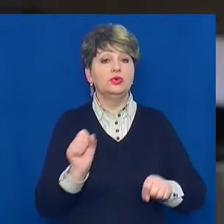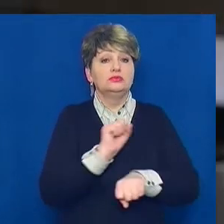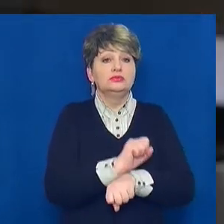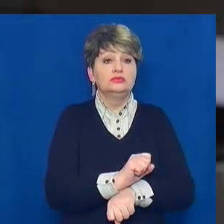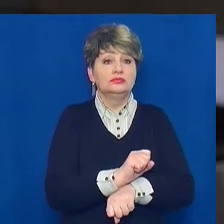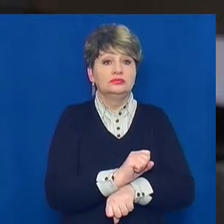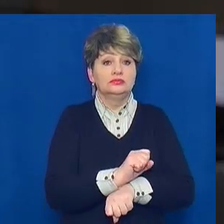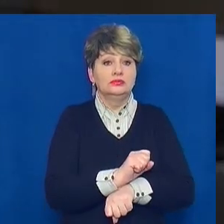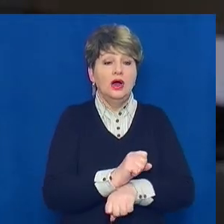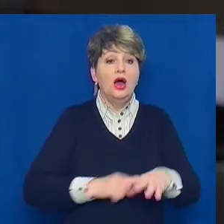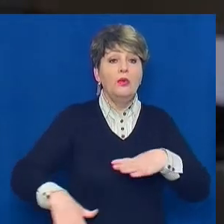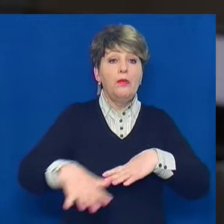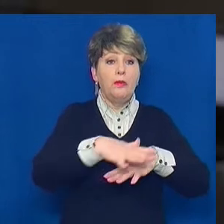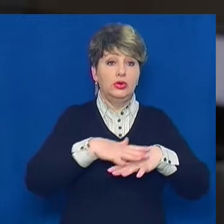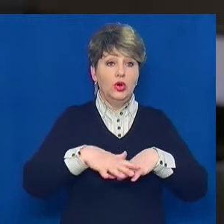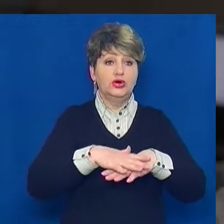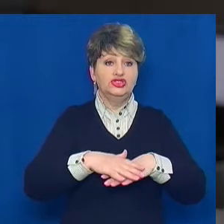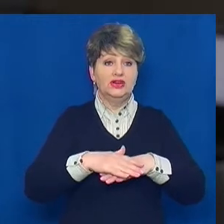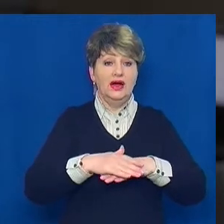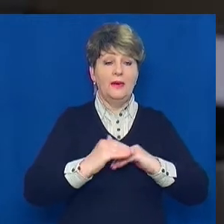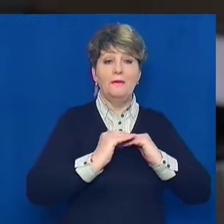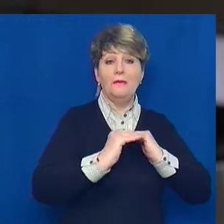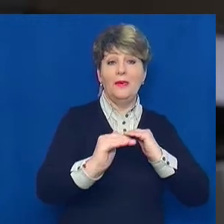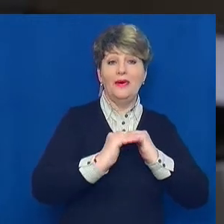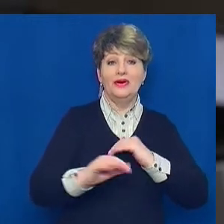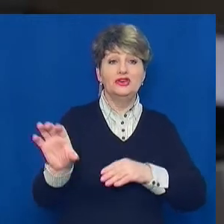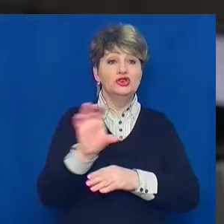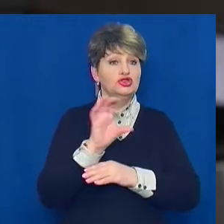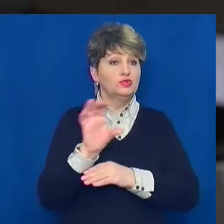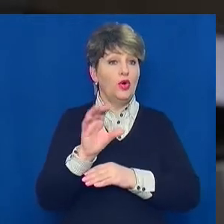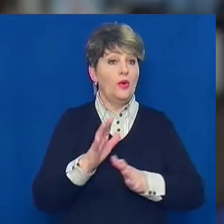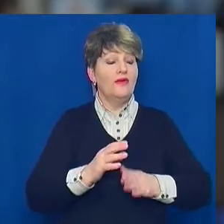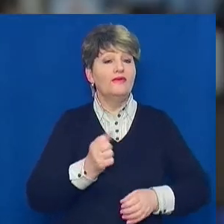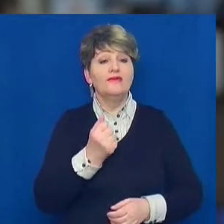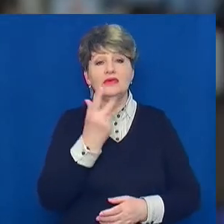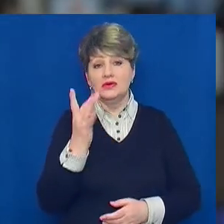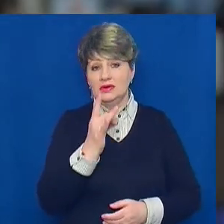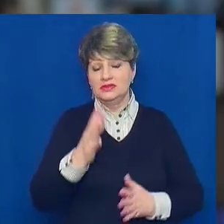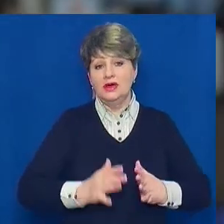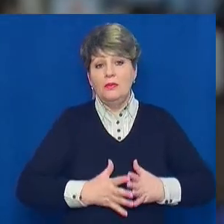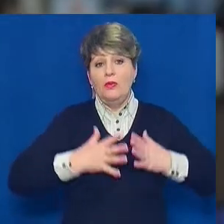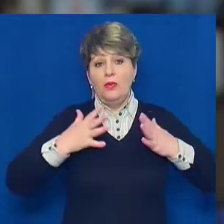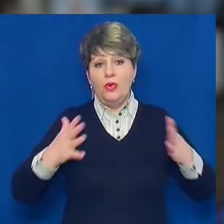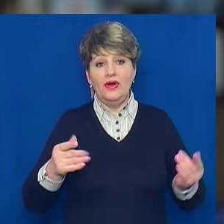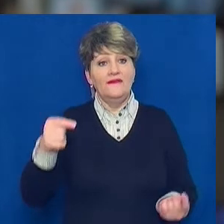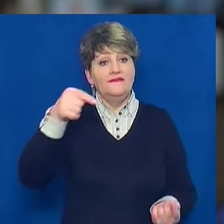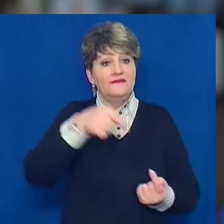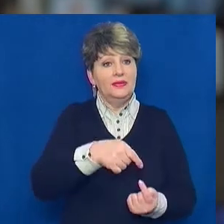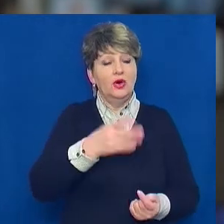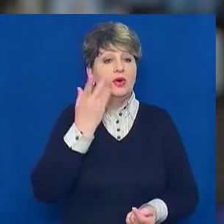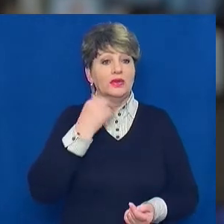Площа покриття Супутника значно більша, в рази більша. Відповідно, коли ми даємо